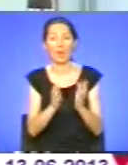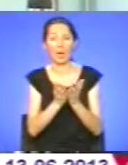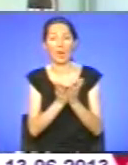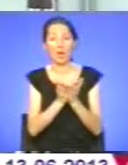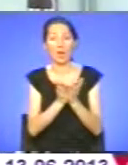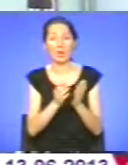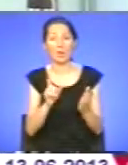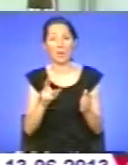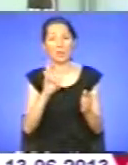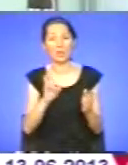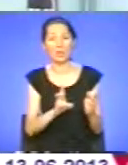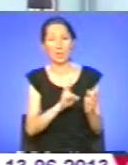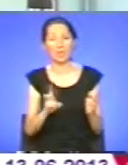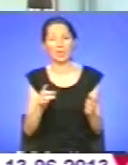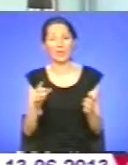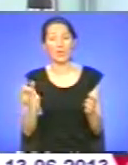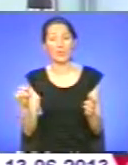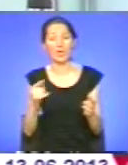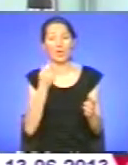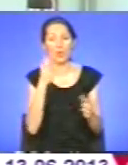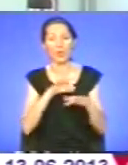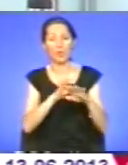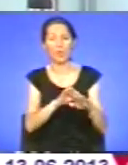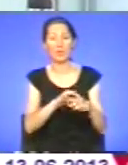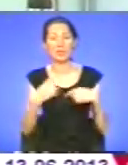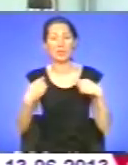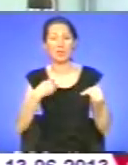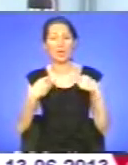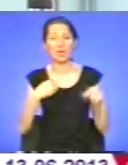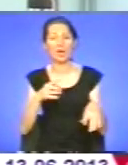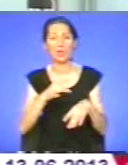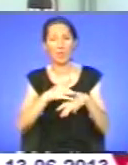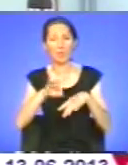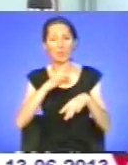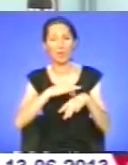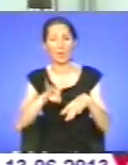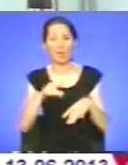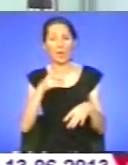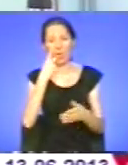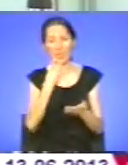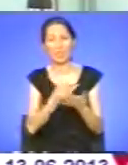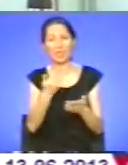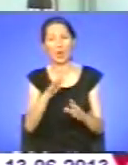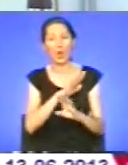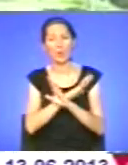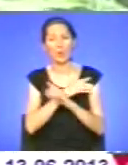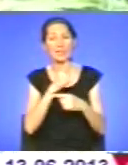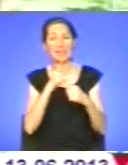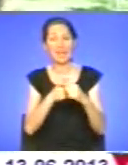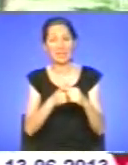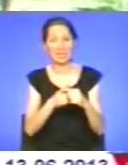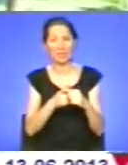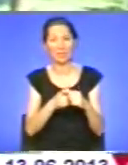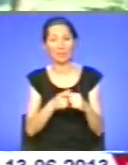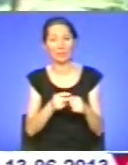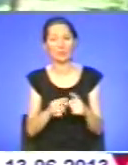страждання, коли Він переносив ті стражді наруги від людей, бачачи Його смерть на Христі. Чи знаєте Ви щось